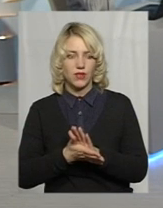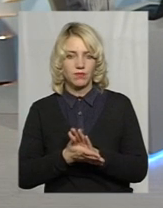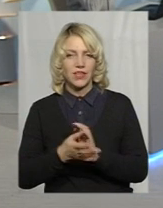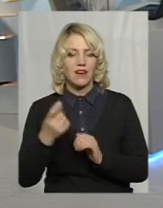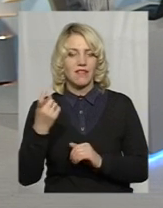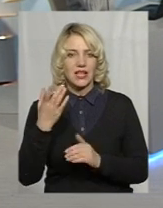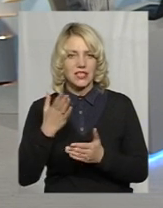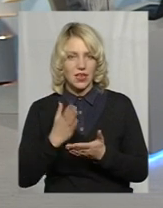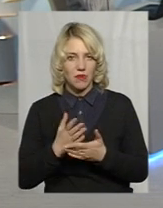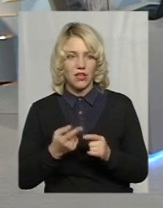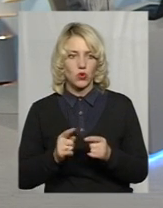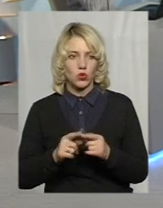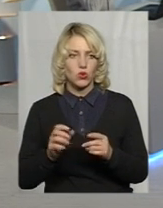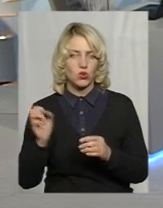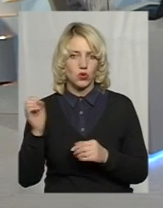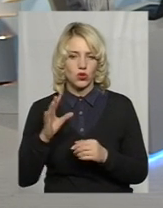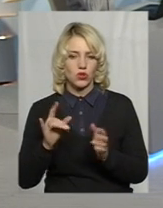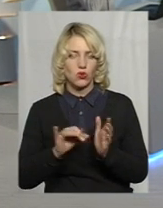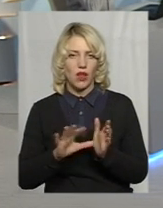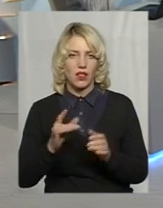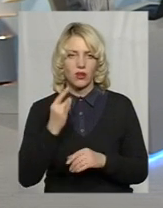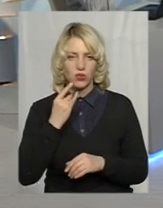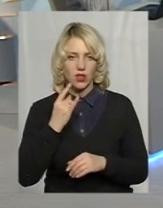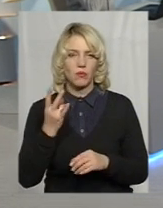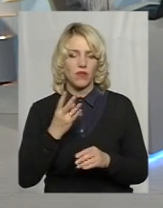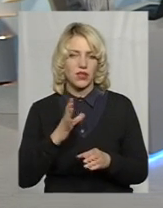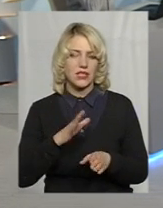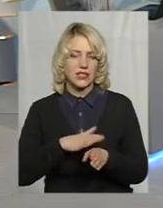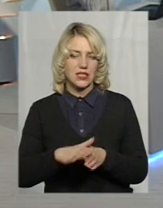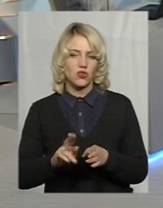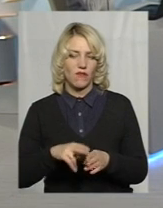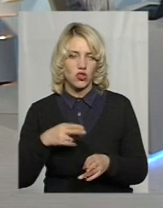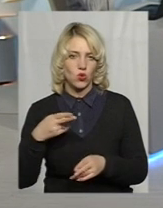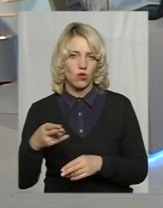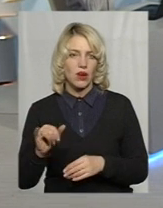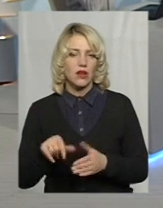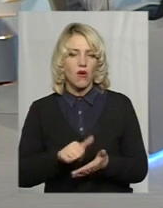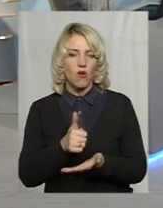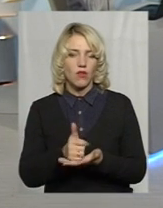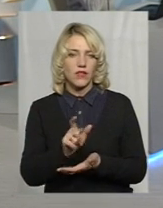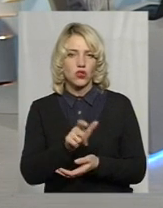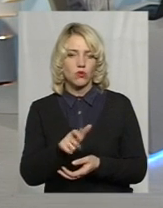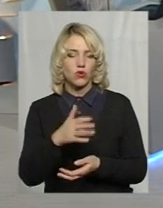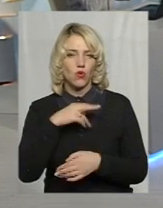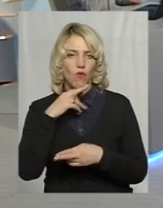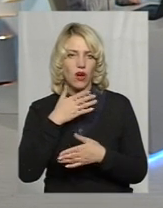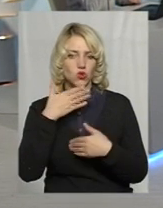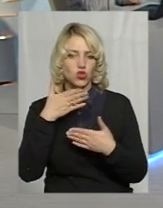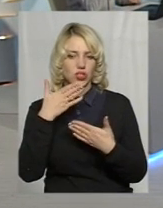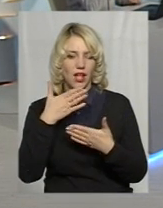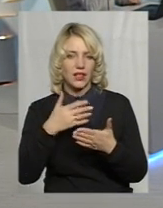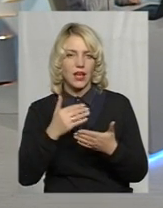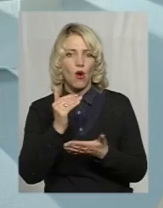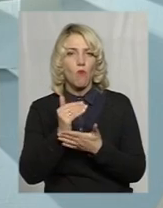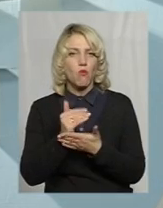власник має ту сонячну електростанцію, потрібно здійснювати відшкодування. Тому головне, щоб люди уважно читали пунктів,